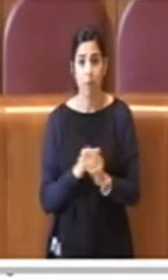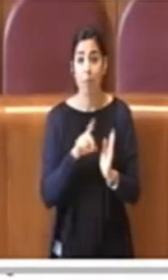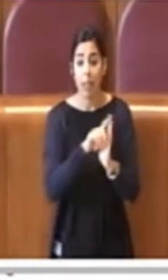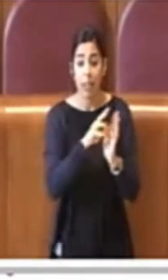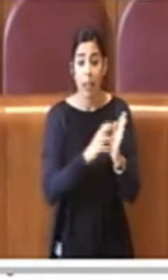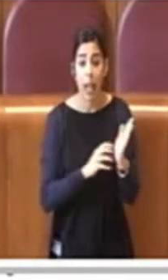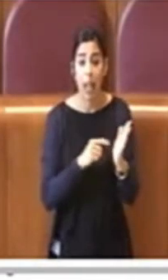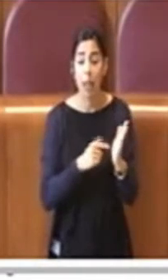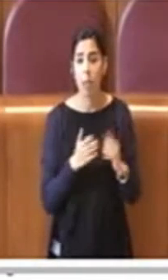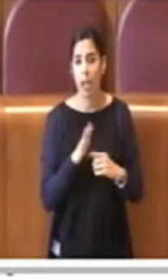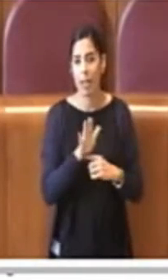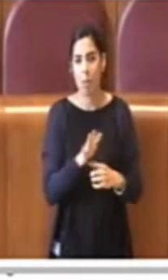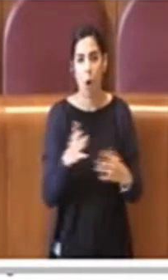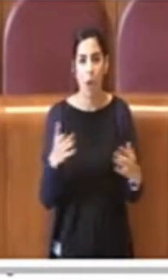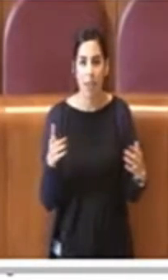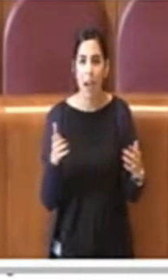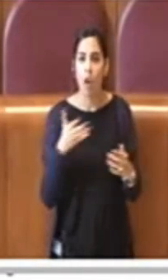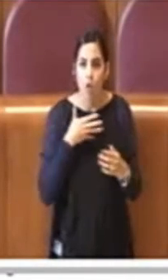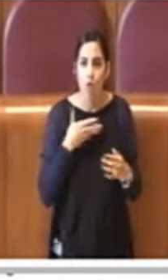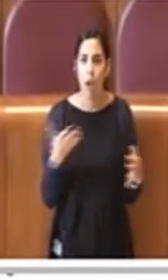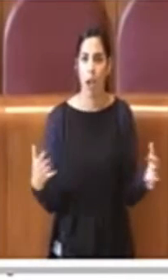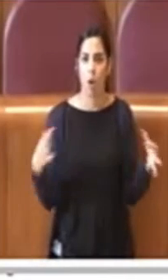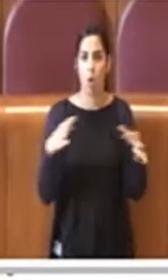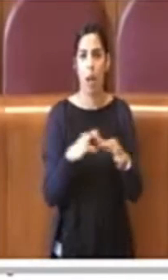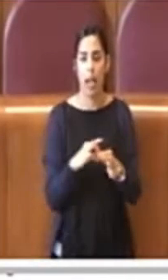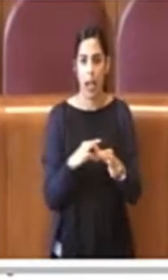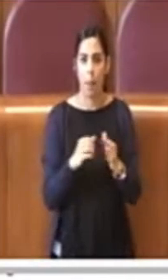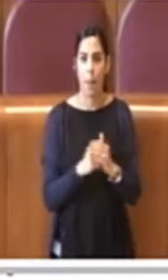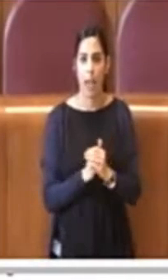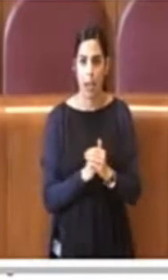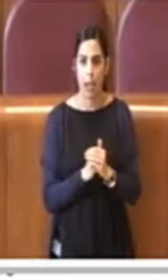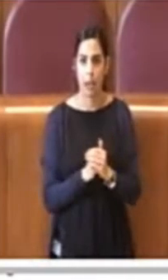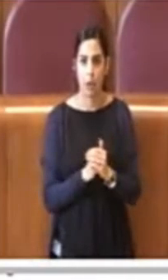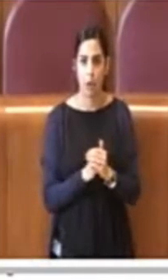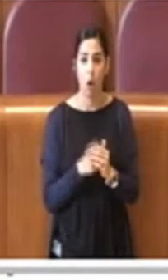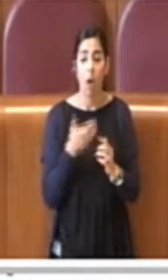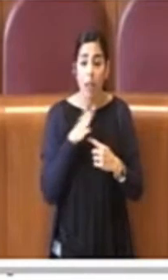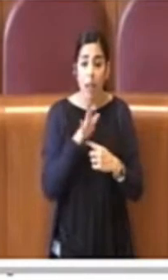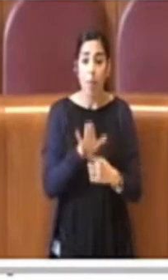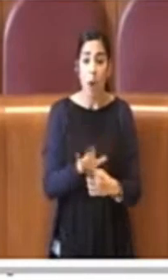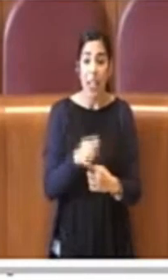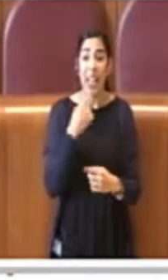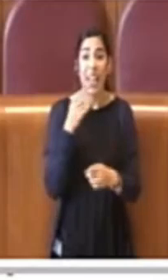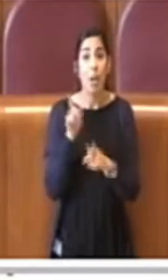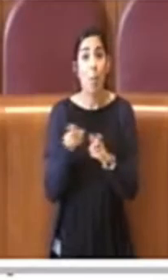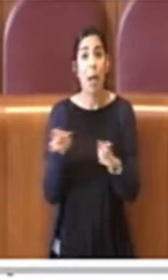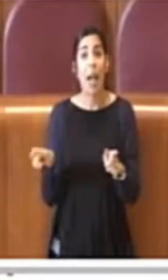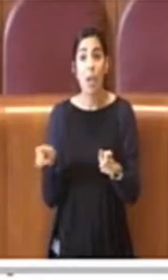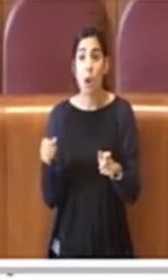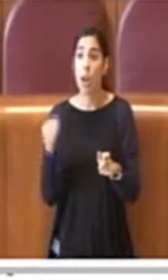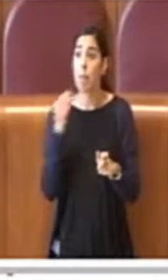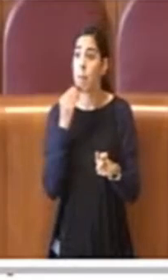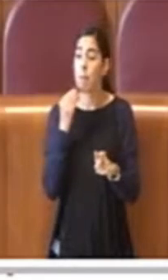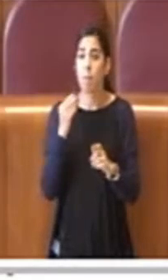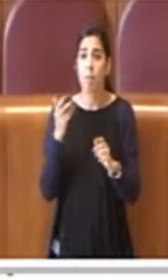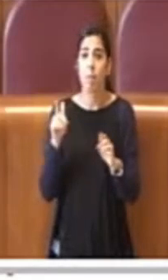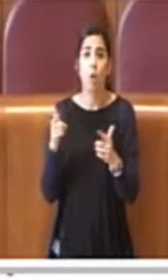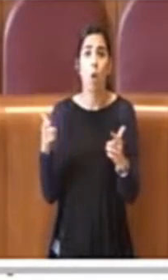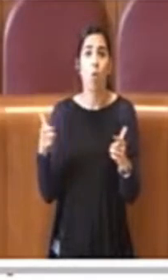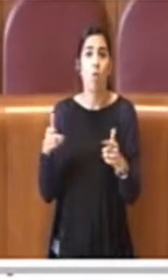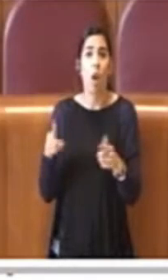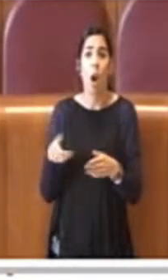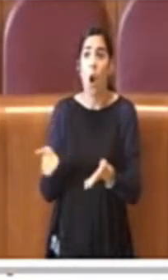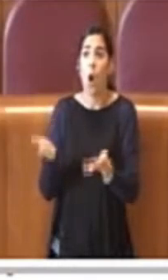quelli che non hanno accesso al cibo con quelli che ne hanno di superfluo e